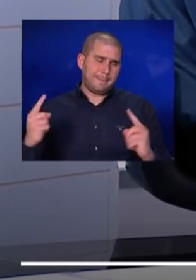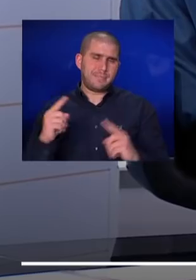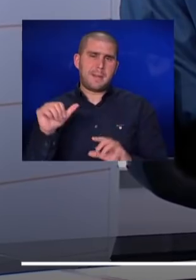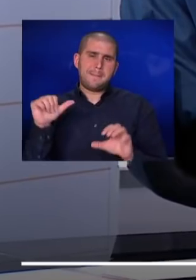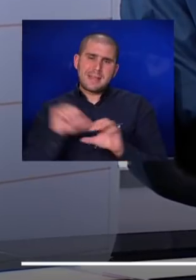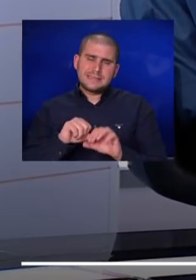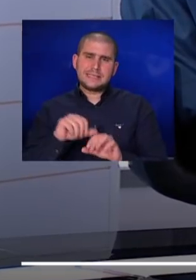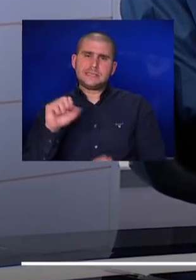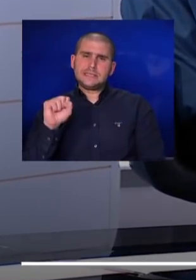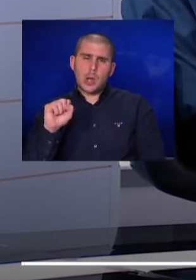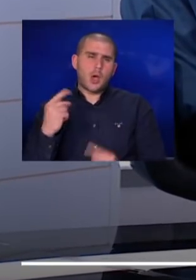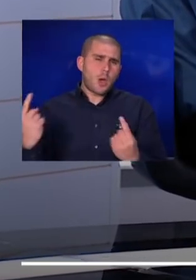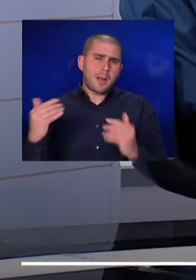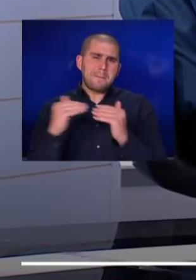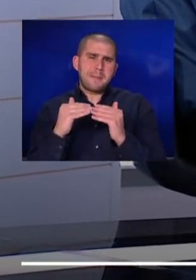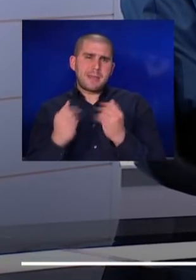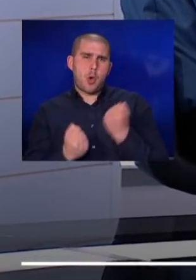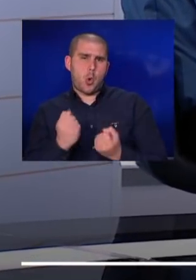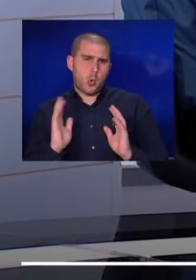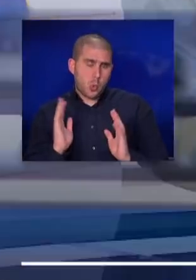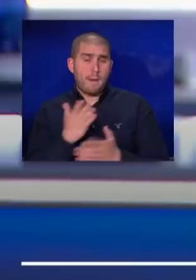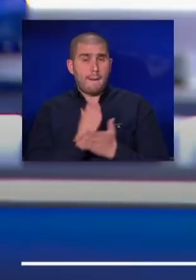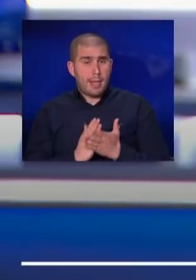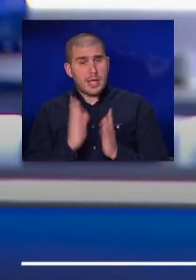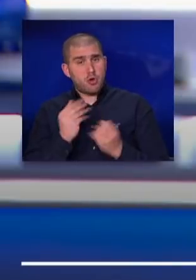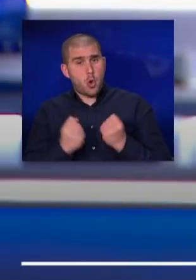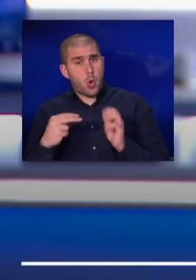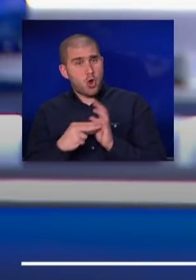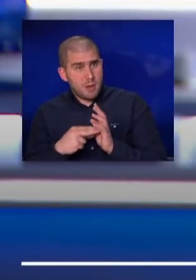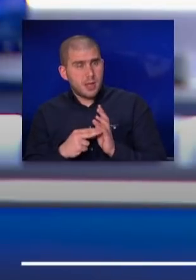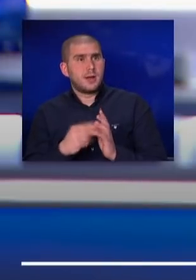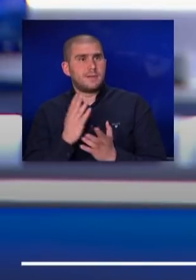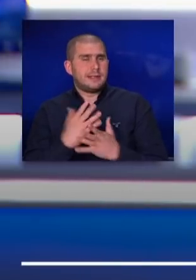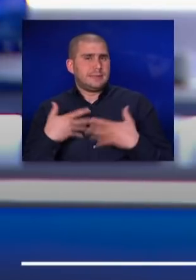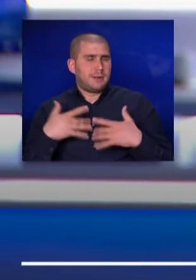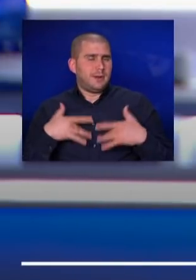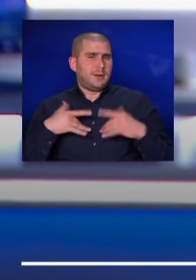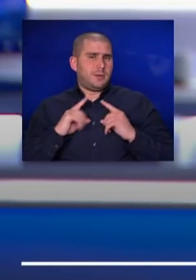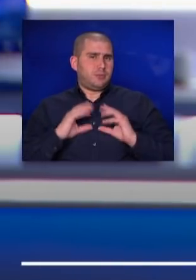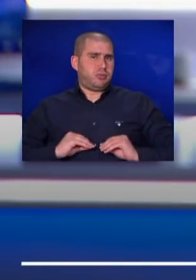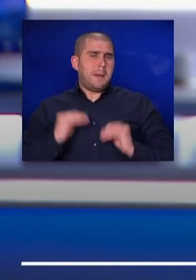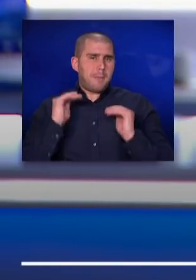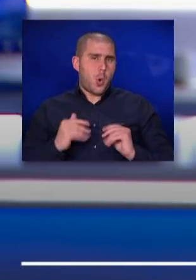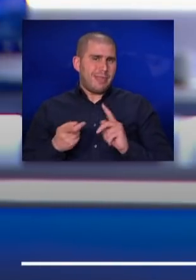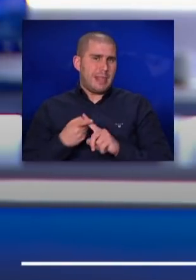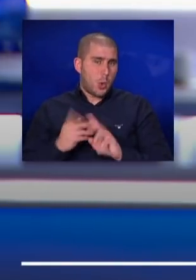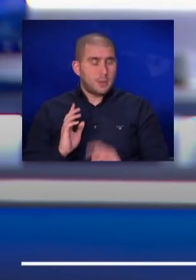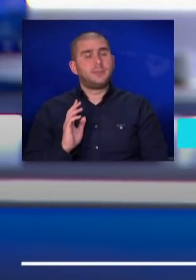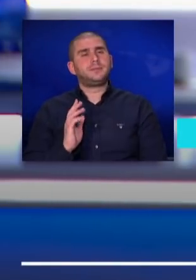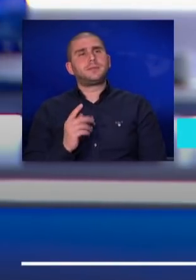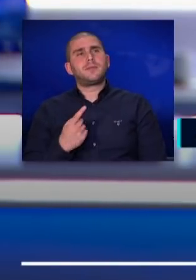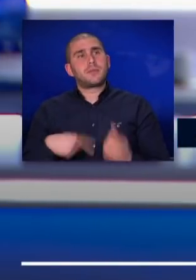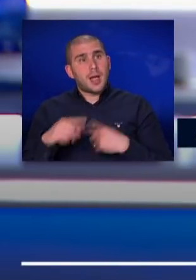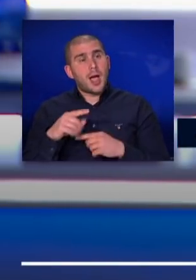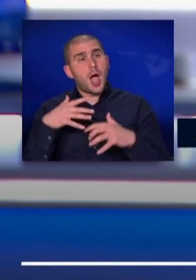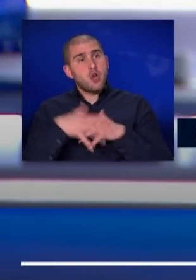או סולר, כל אחד בהתאם לרכב שלו. לחלקנו כבר יש רכב חשמלי, אז הם, לשמחתם, הרבה פחות תלויים. ובאמת